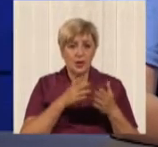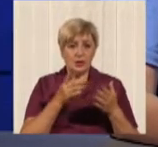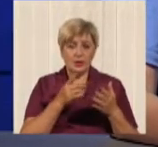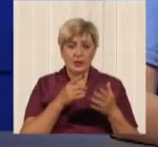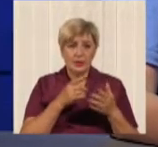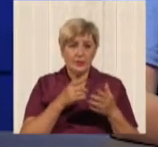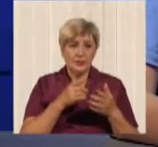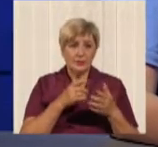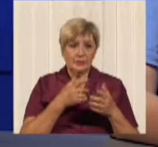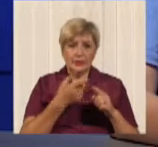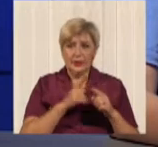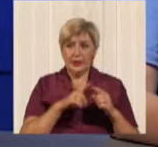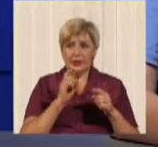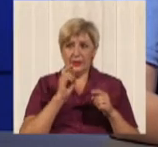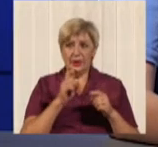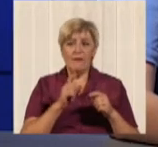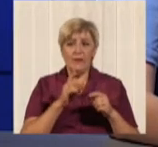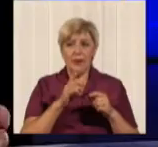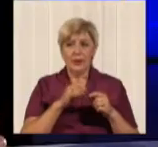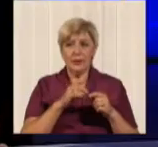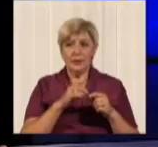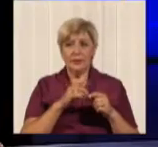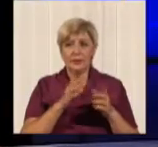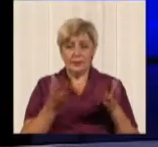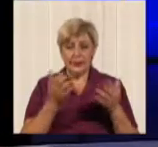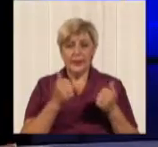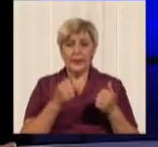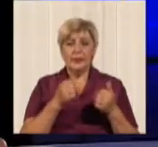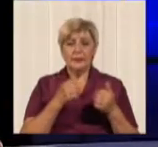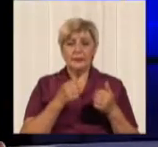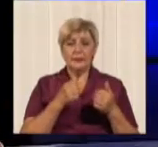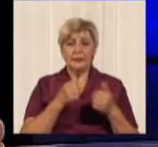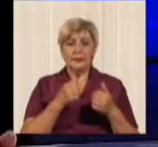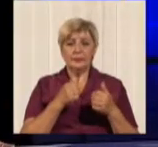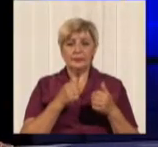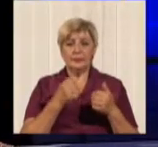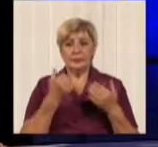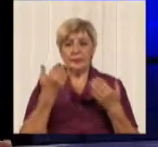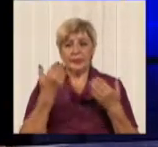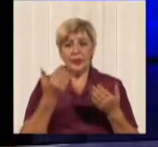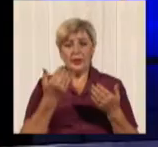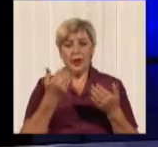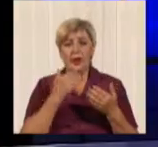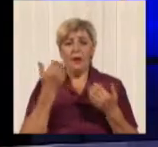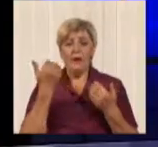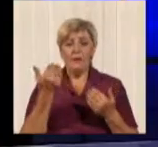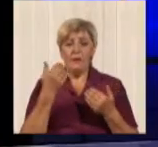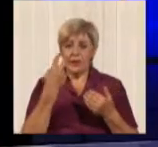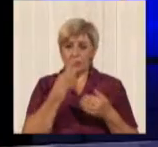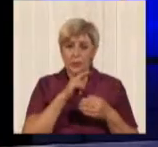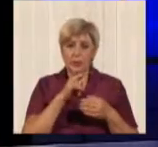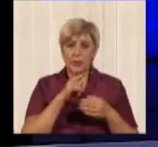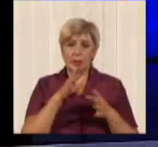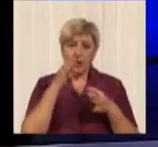но она просто не приспособлена для передвижения трамвая. И то же повертаешься до умов и комфортности. На ваш погляд, какие она зараз? И